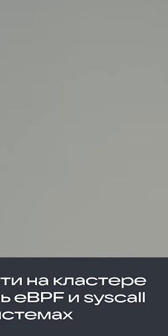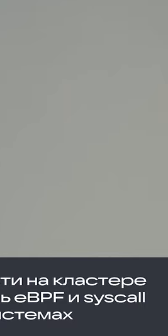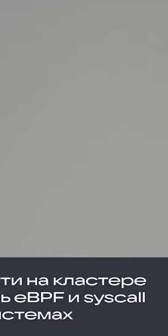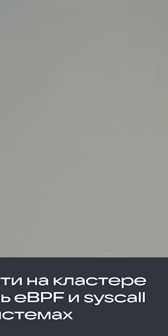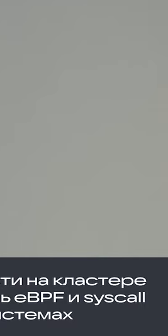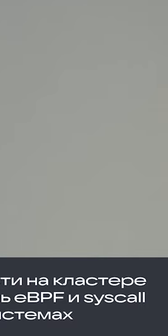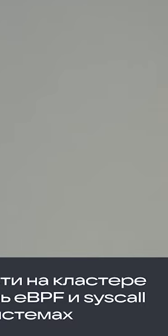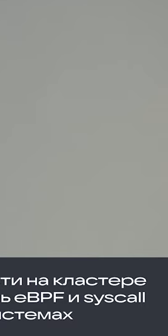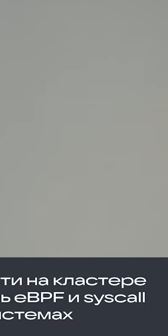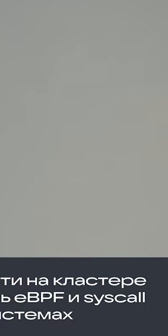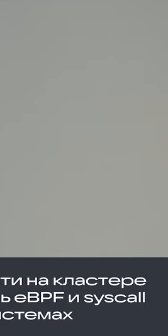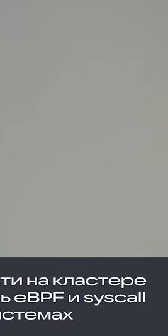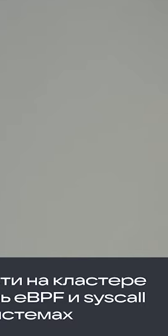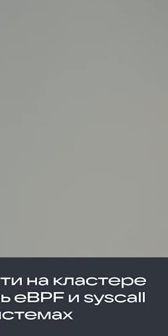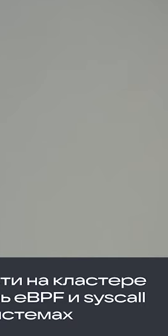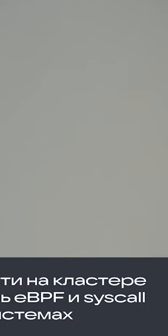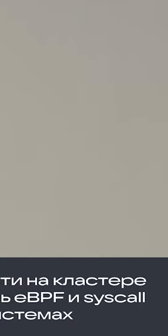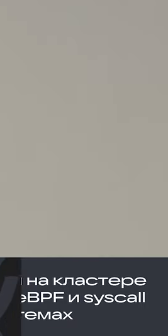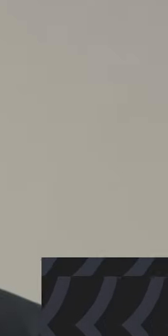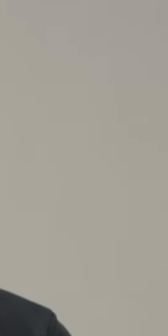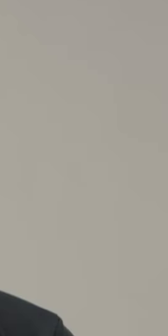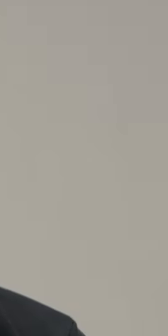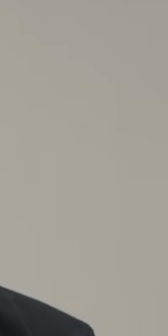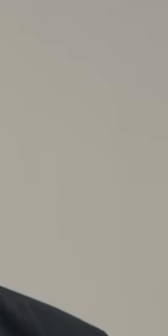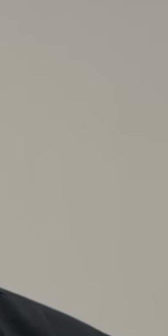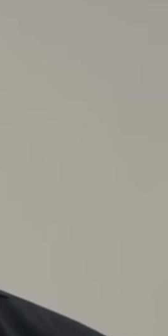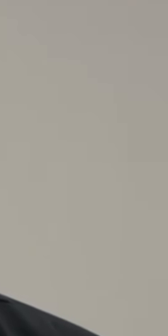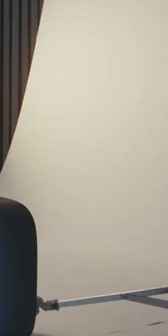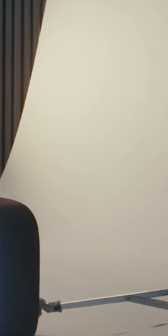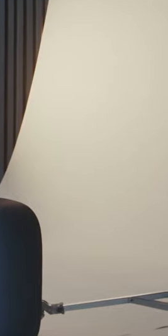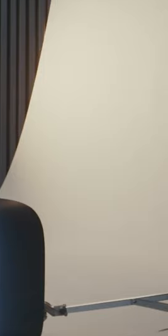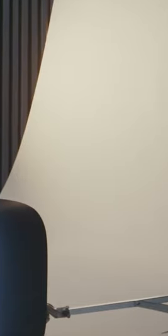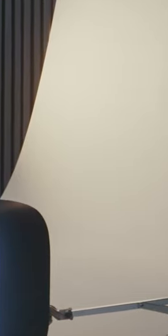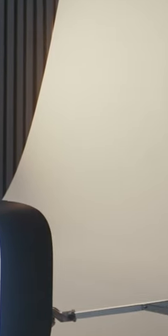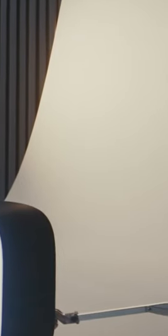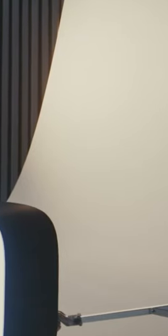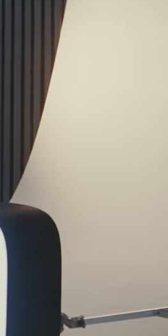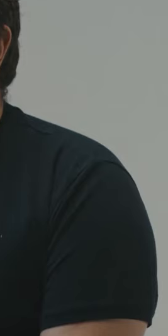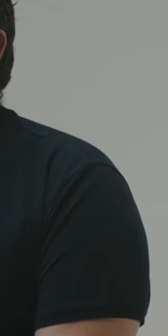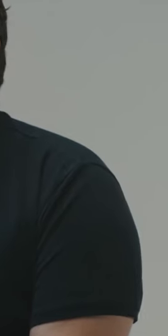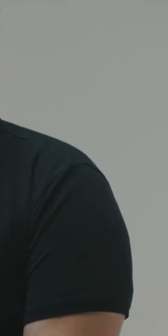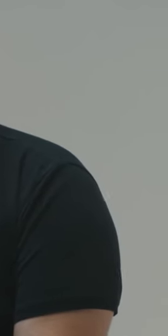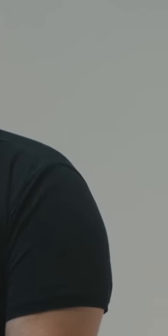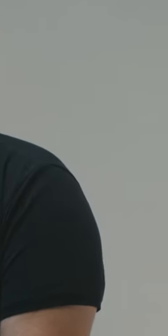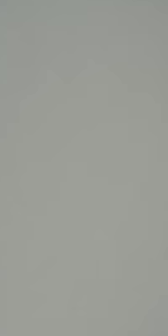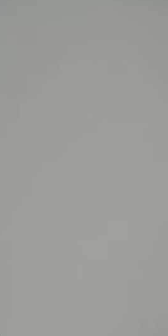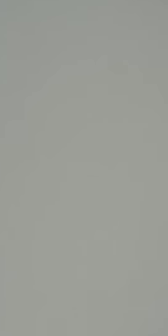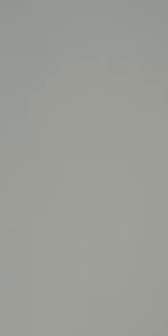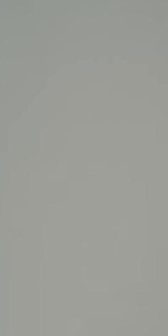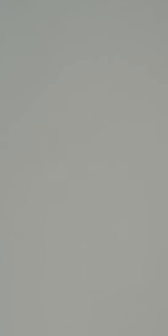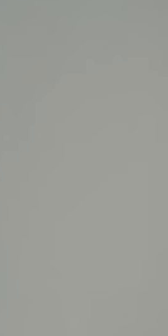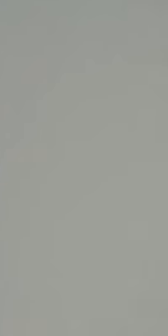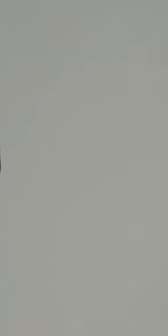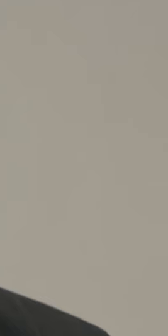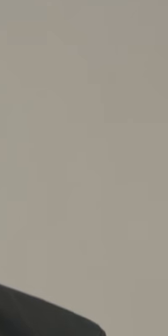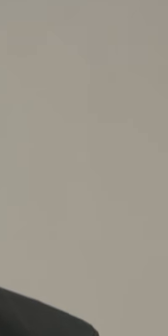решения отъедают слишком много ресурсов кластером спойлер на 1900 нот это непозволительная роскошь кажется что этого